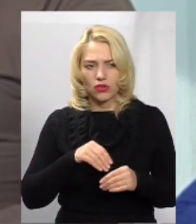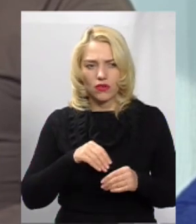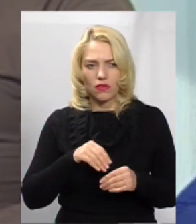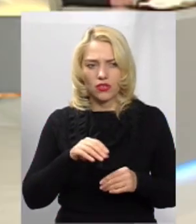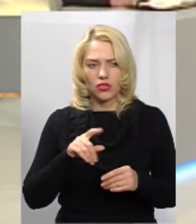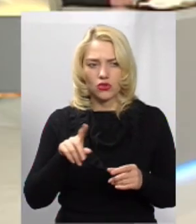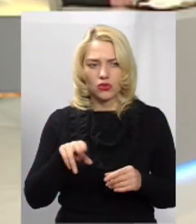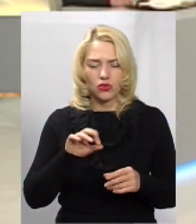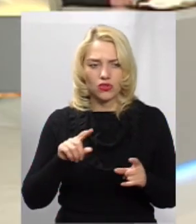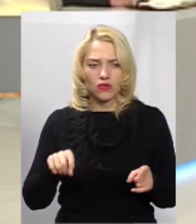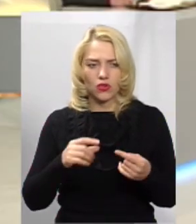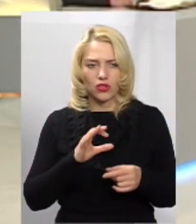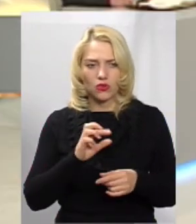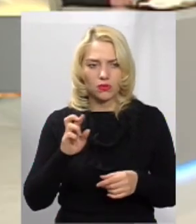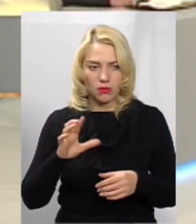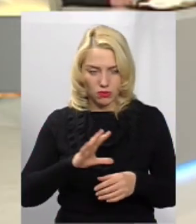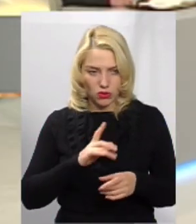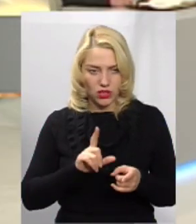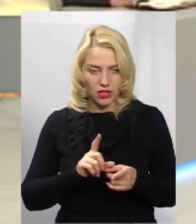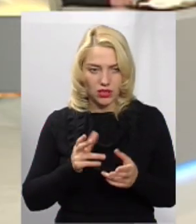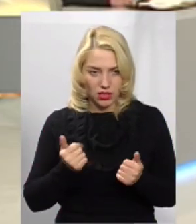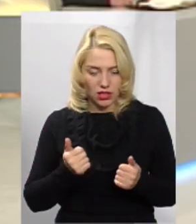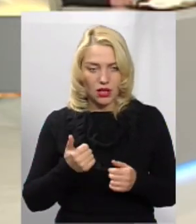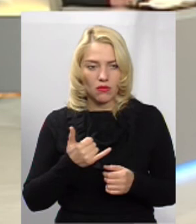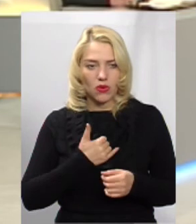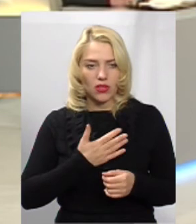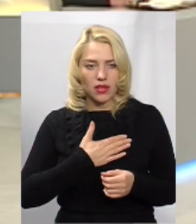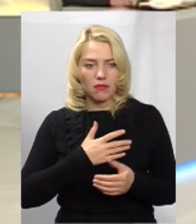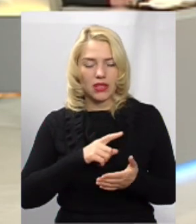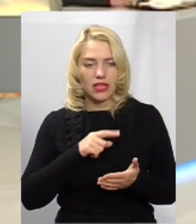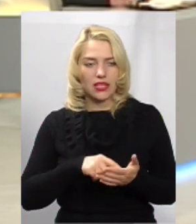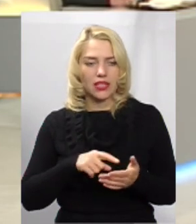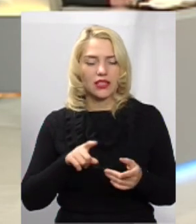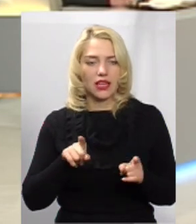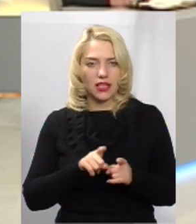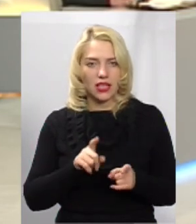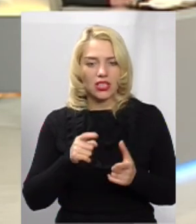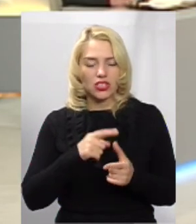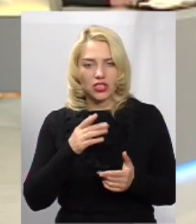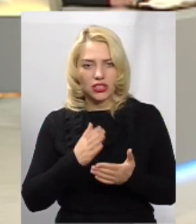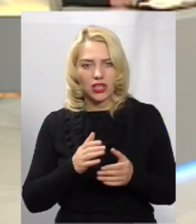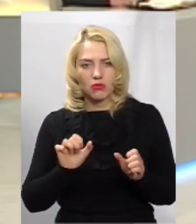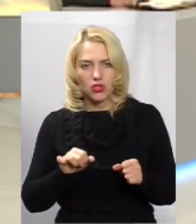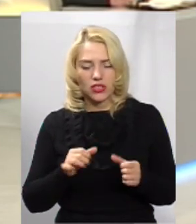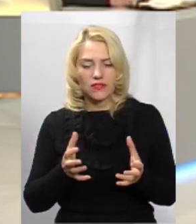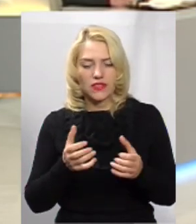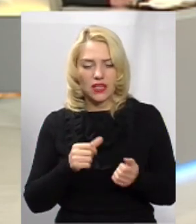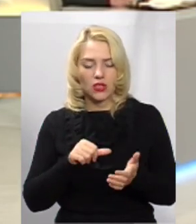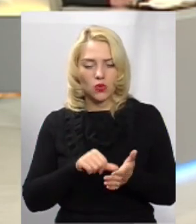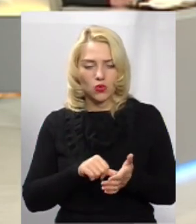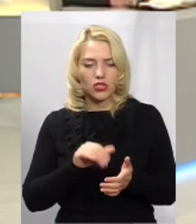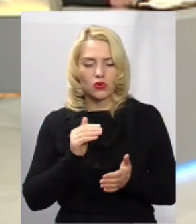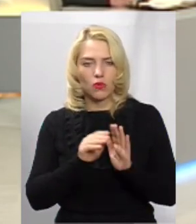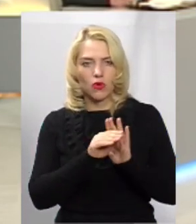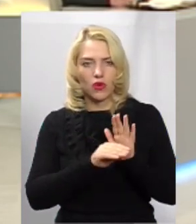створення ОСББ. Було таке, правда? От, моє питання таке. Чи є можливість взяти все ж таки участь у програмі